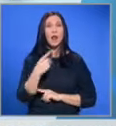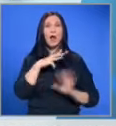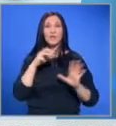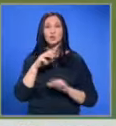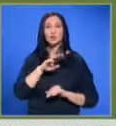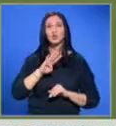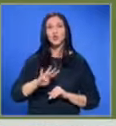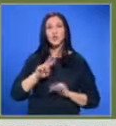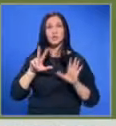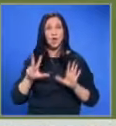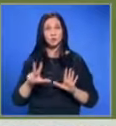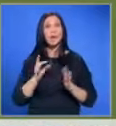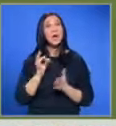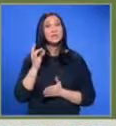1948.